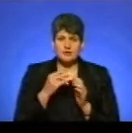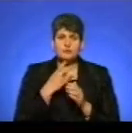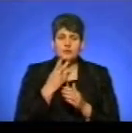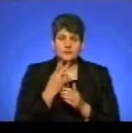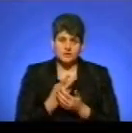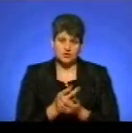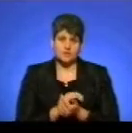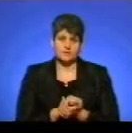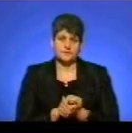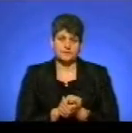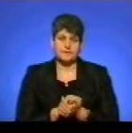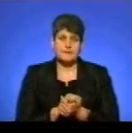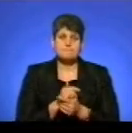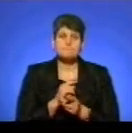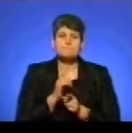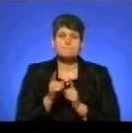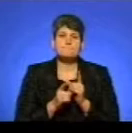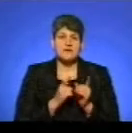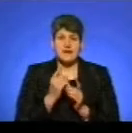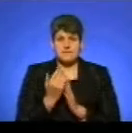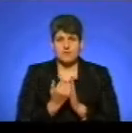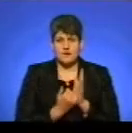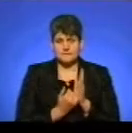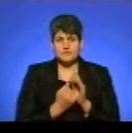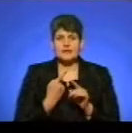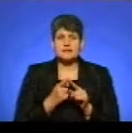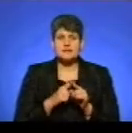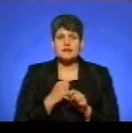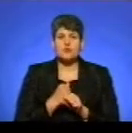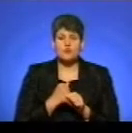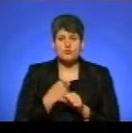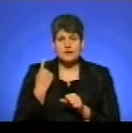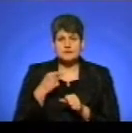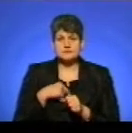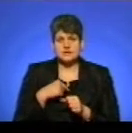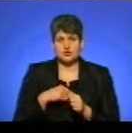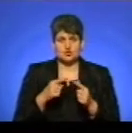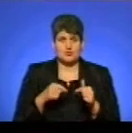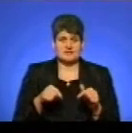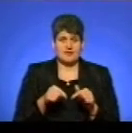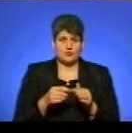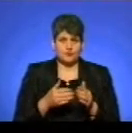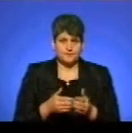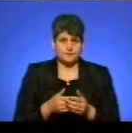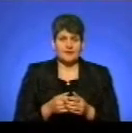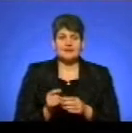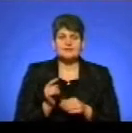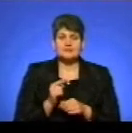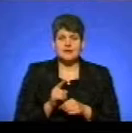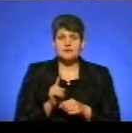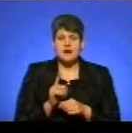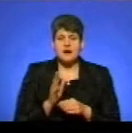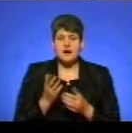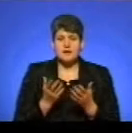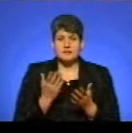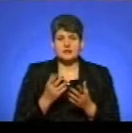таке перепрограмування, робота з психічною сферою, тим, аби навчитись